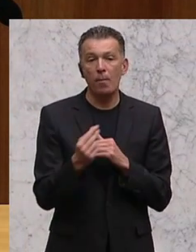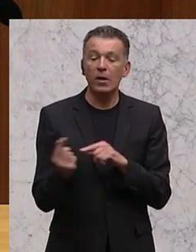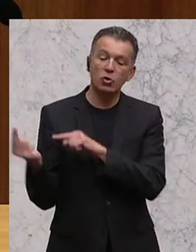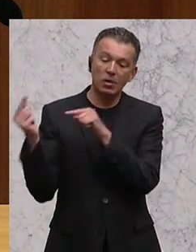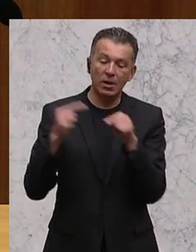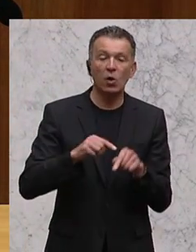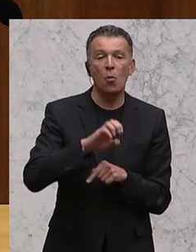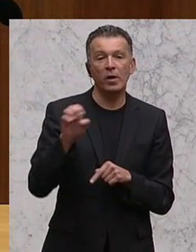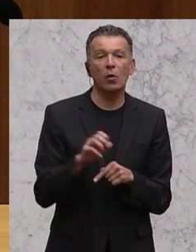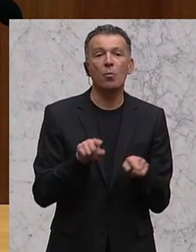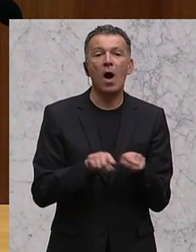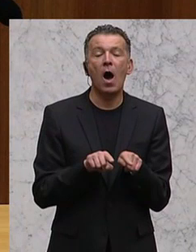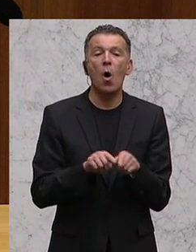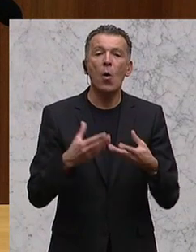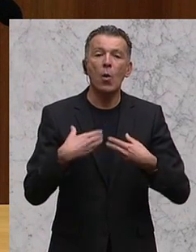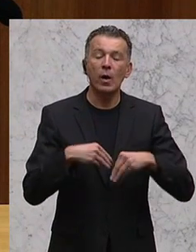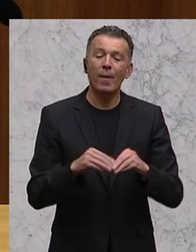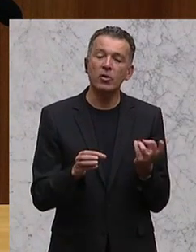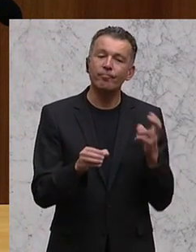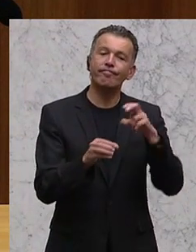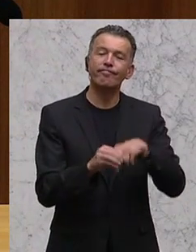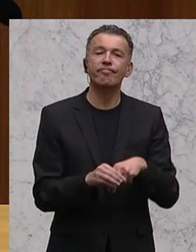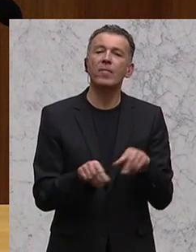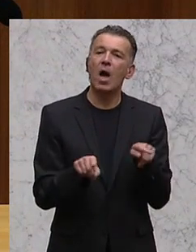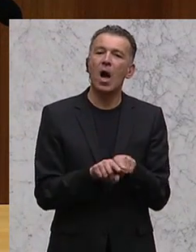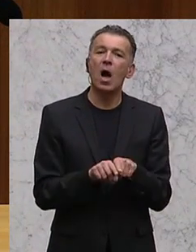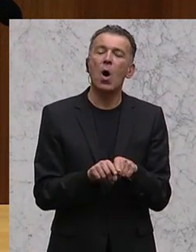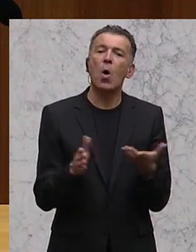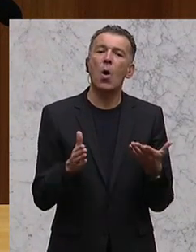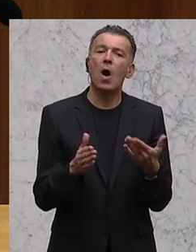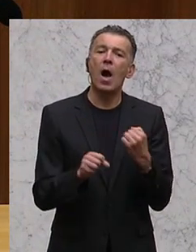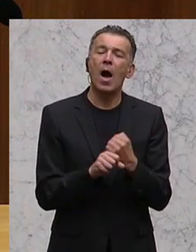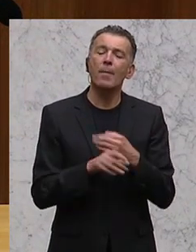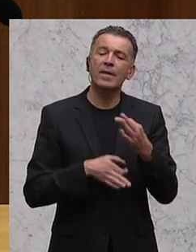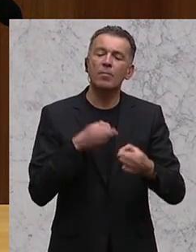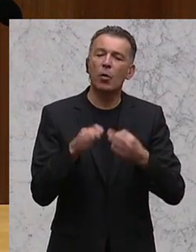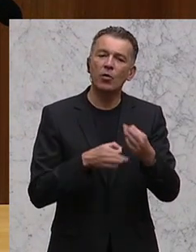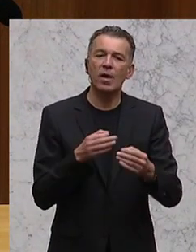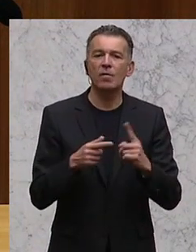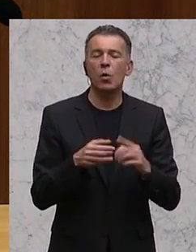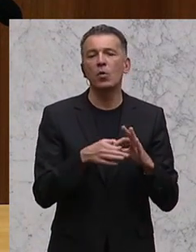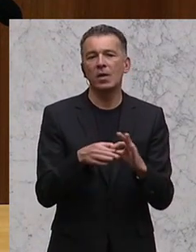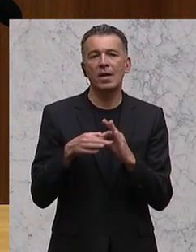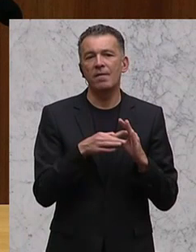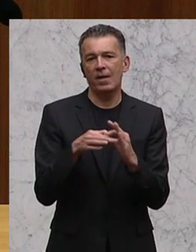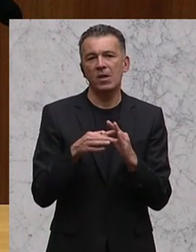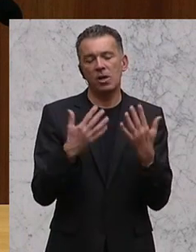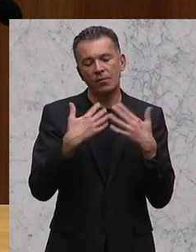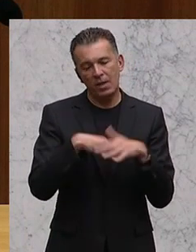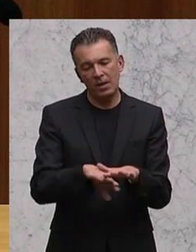nach Europa gekommen sind, in die europäische Gemeinschaft gekommen sind, in den Arbeitsprozess und in die Gesellschaft